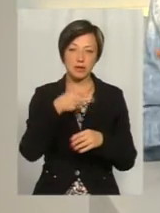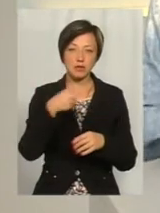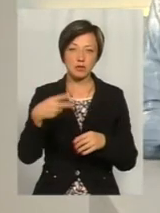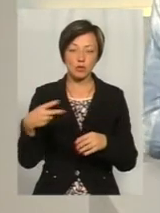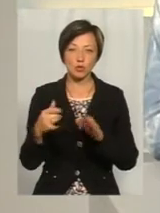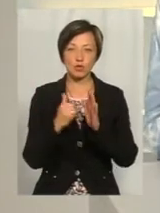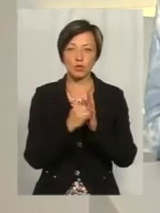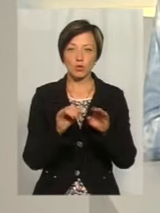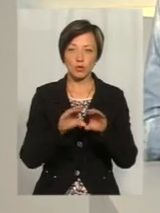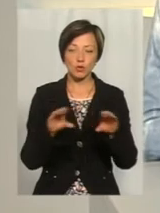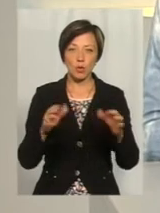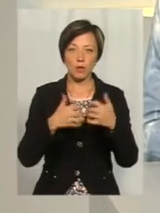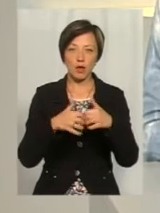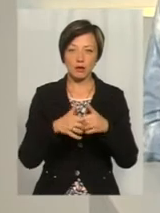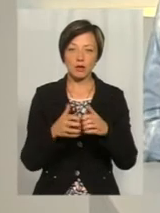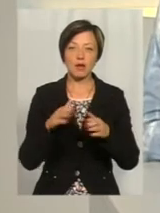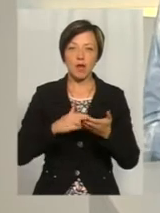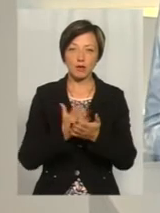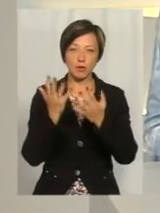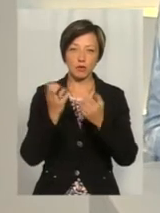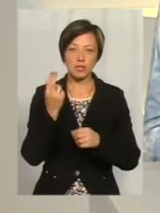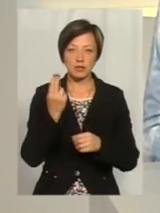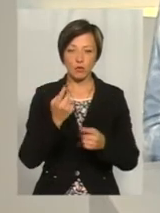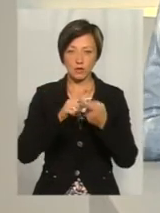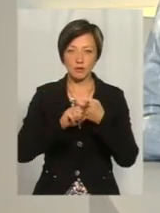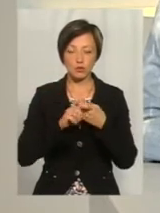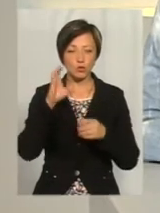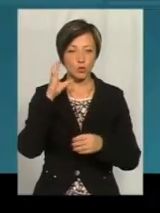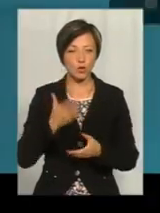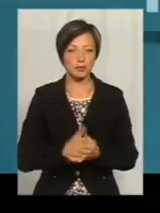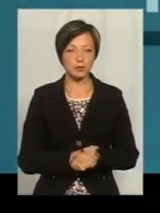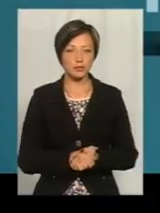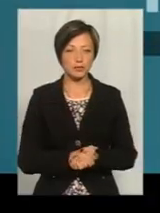встановлення обладнання для якісного прийому цифрового зв'язку. Слухаємо.